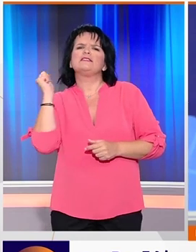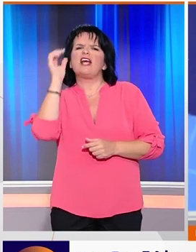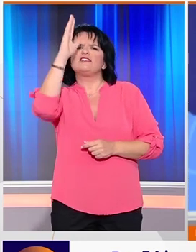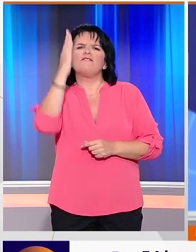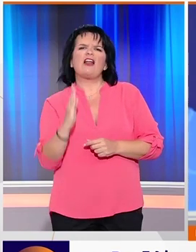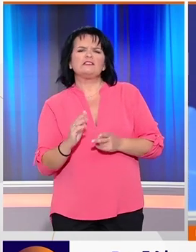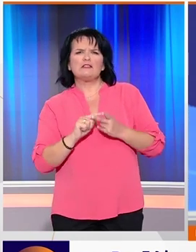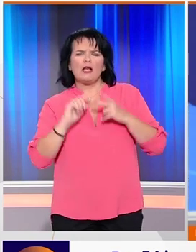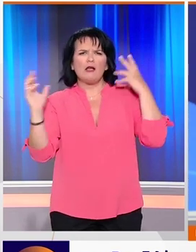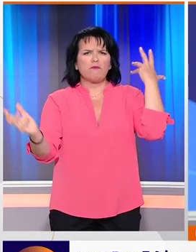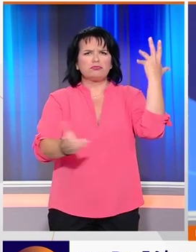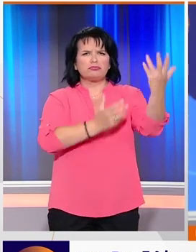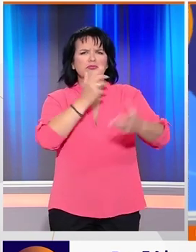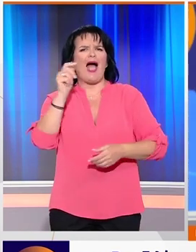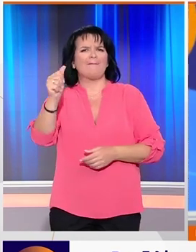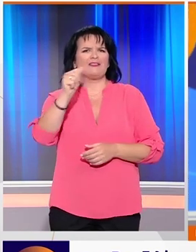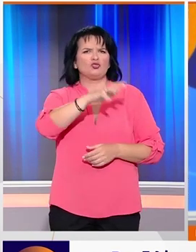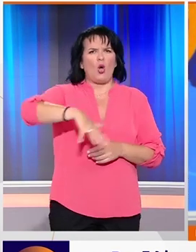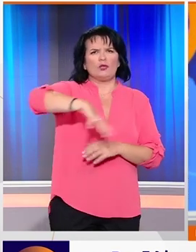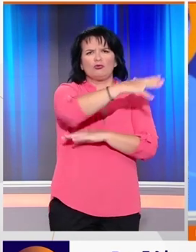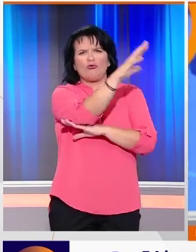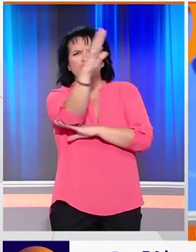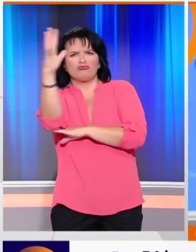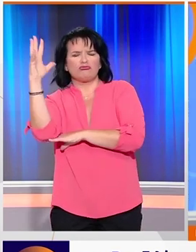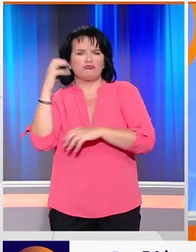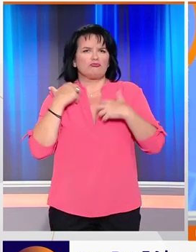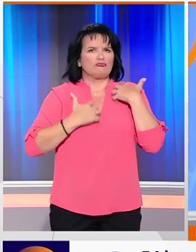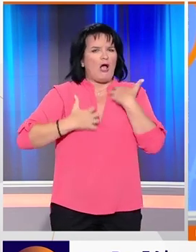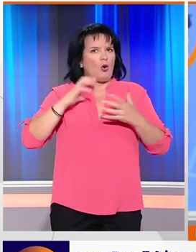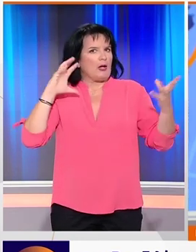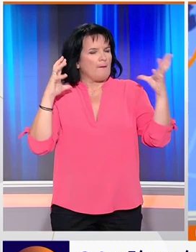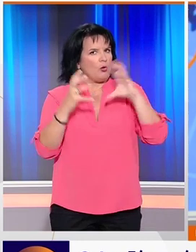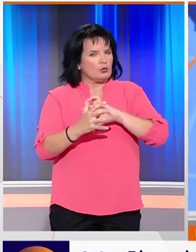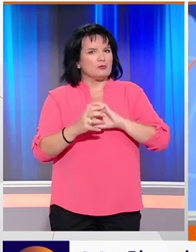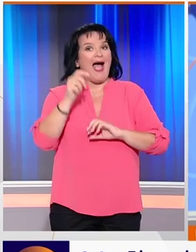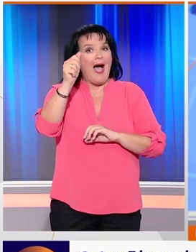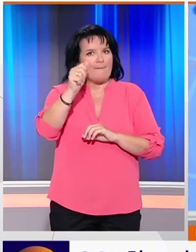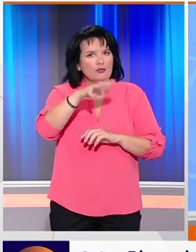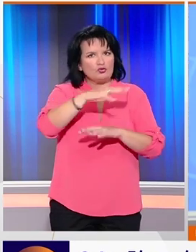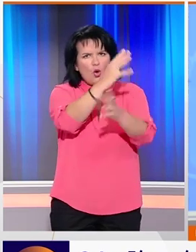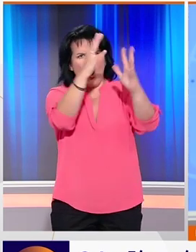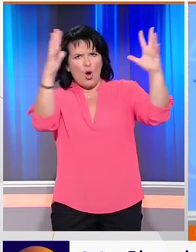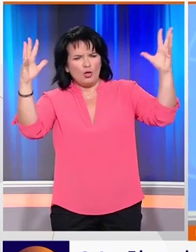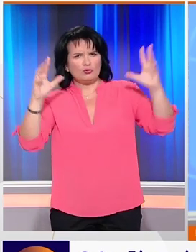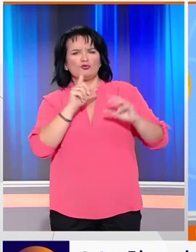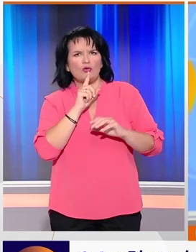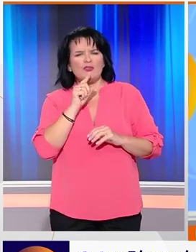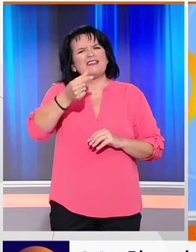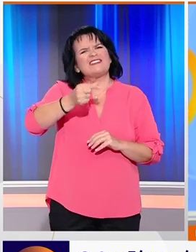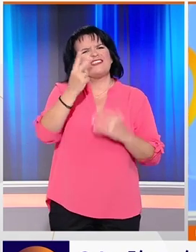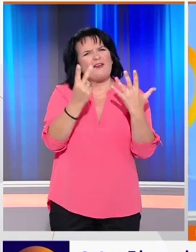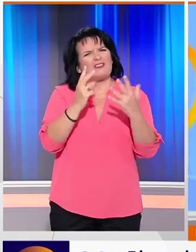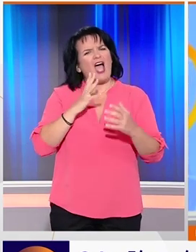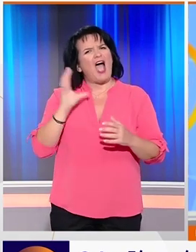τις εικόνες του φλεγόμενου πνεύμανα του πλανήτη να φουντώνουν την παγκόσμια γωνία. Ο Αμαζόνιος έχει βρεθεί στο επίκεντρο και της ατζέντας, συνόδου των